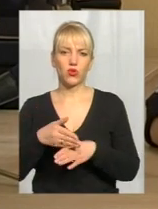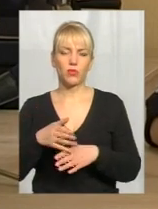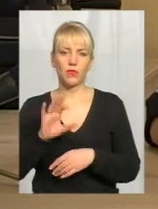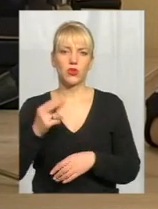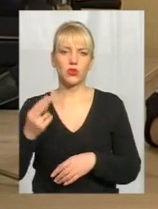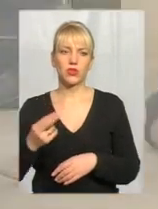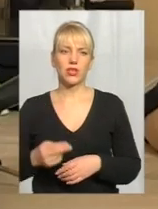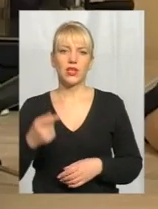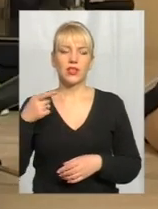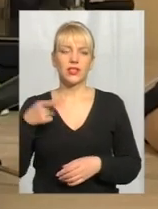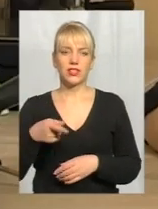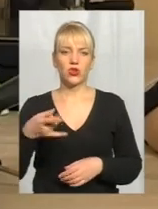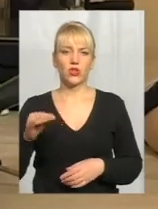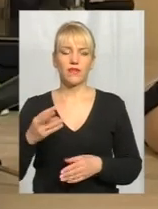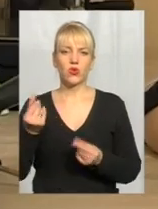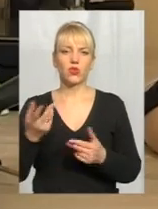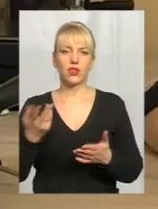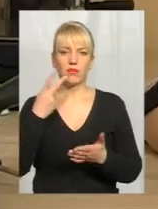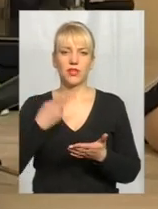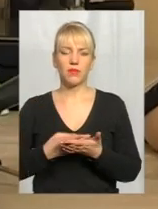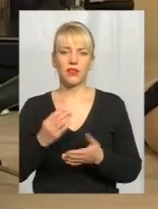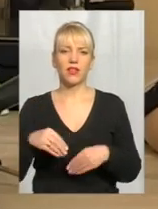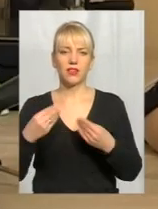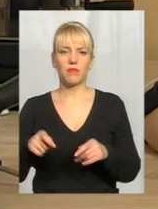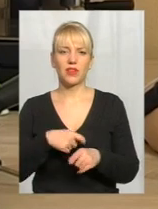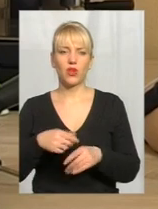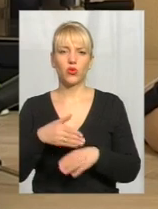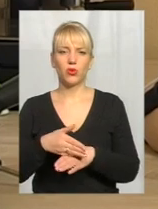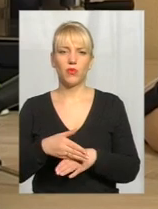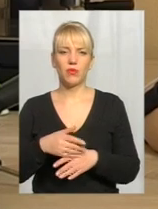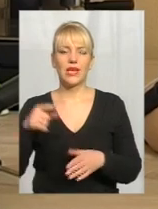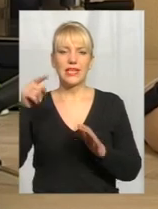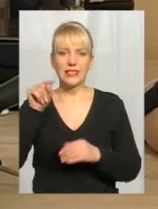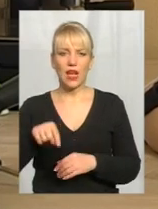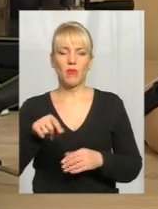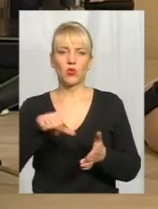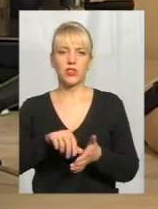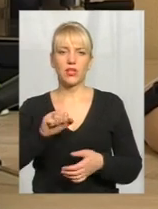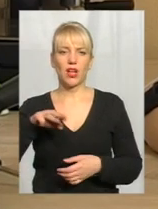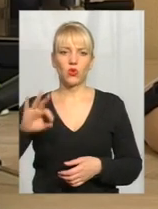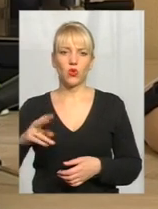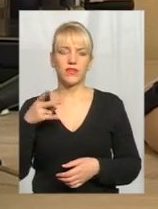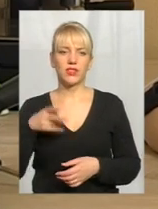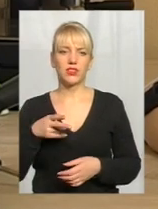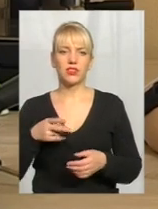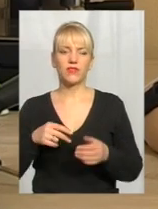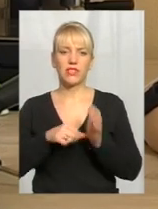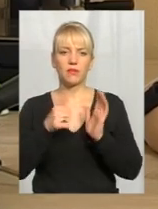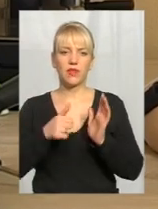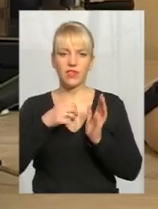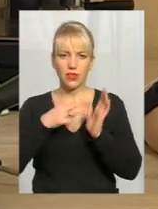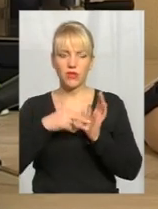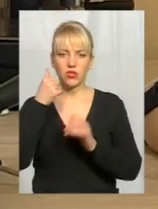сумі 10 тисяч гривень. Кошти, які передбачені на надання матеріальної допомоги саме учасникам АТО на 2018 рік,